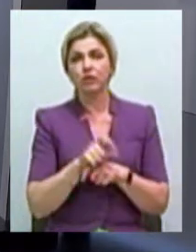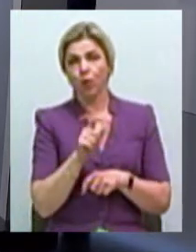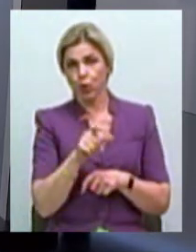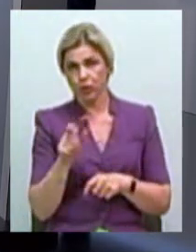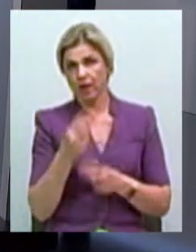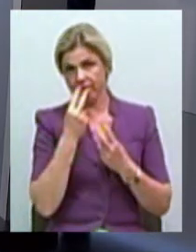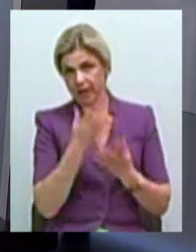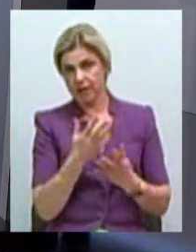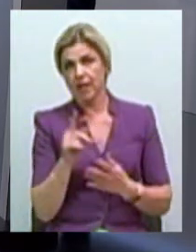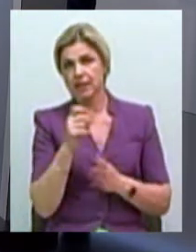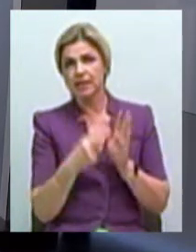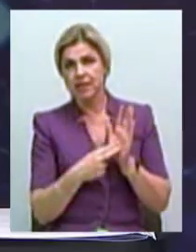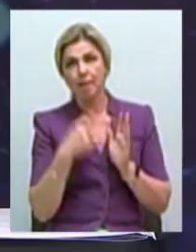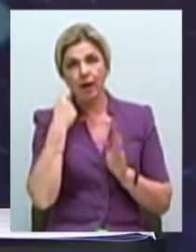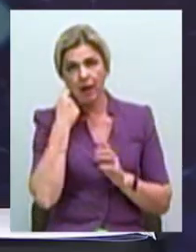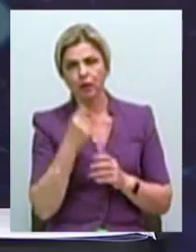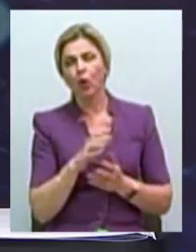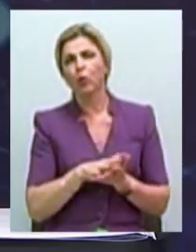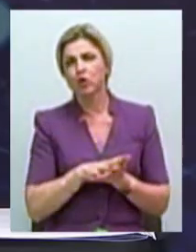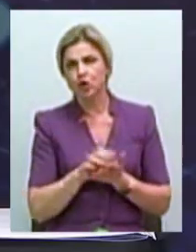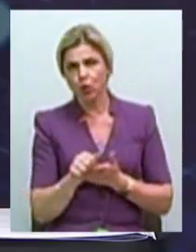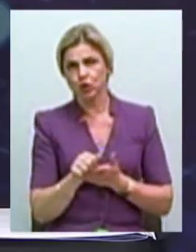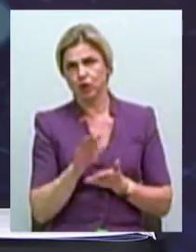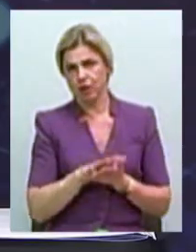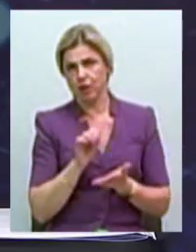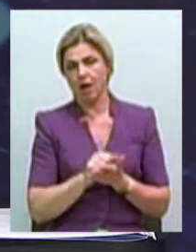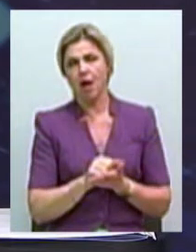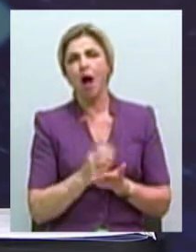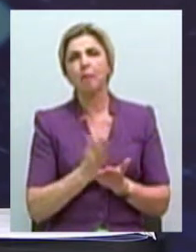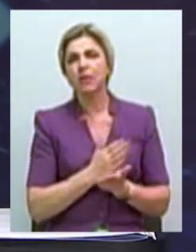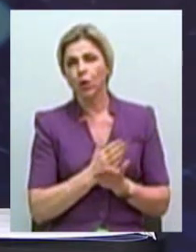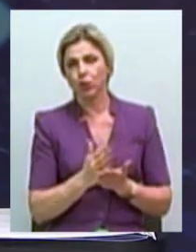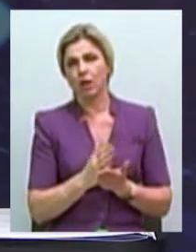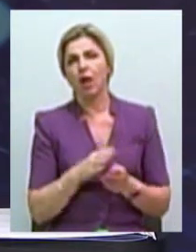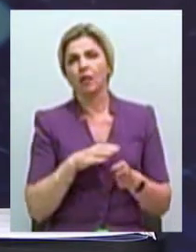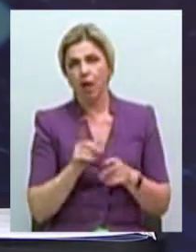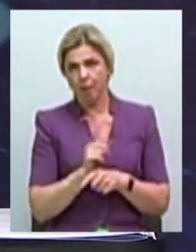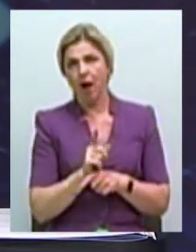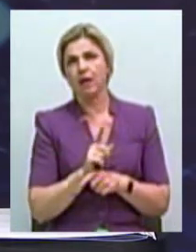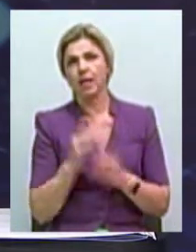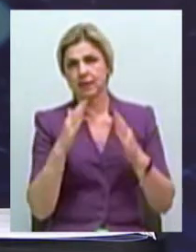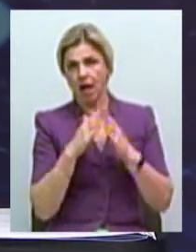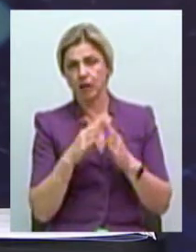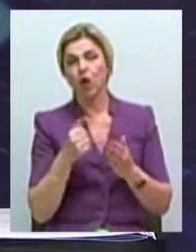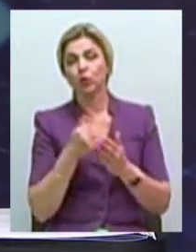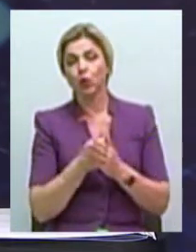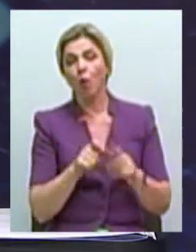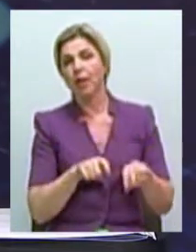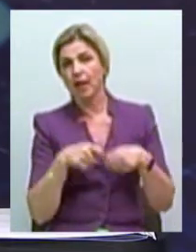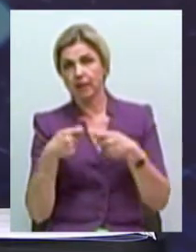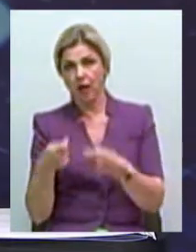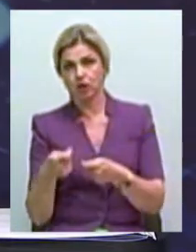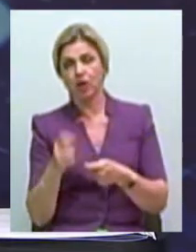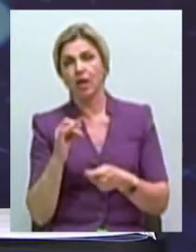За 7 лет уничтожено абсолютно нормальне здання, которое до передачи, напомню, горожанам і